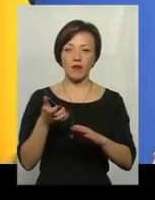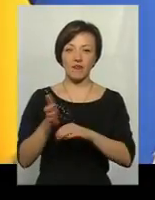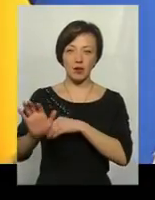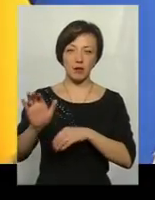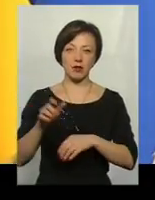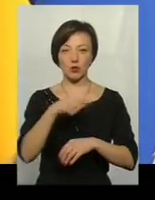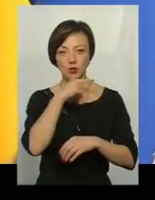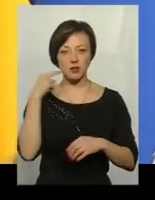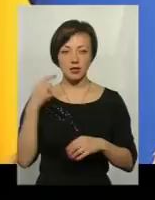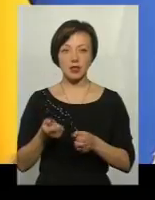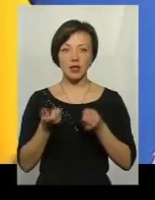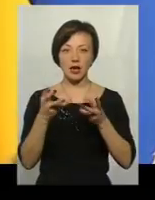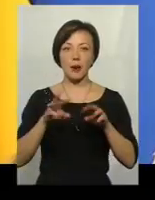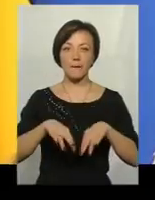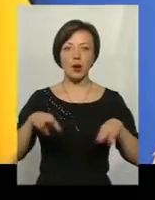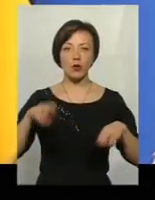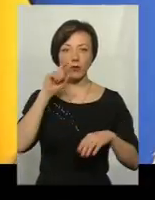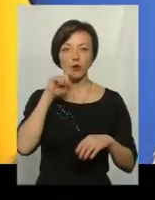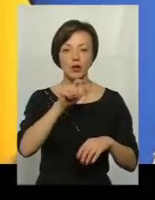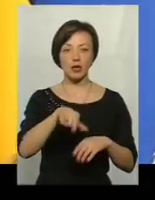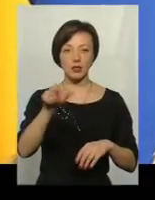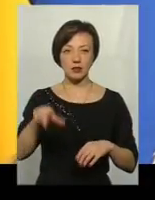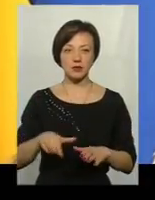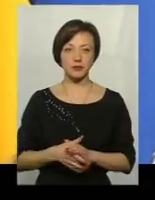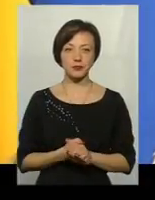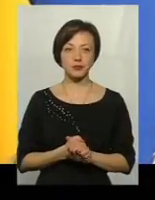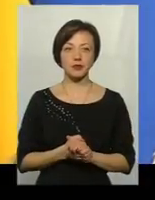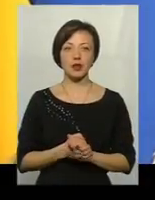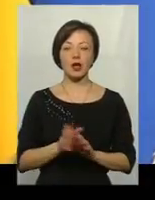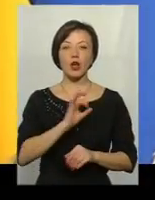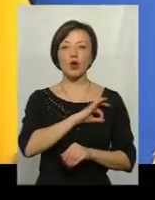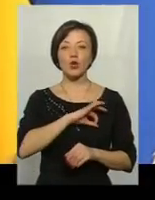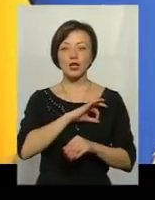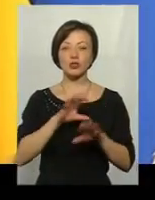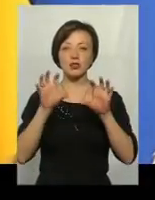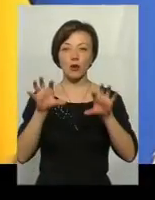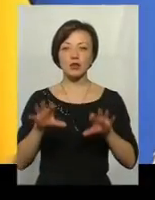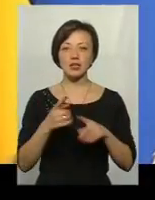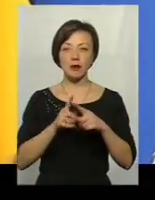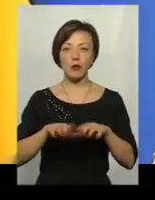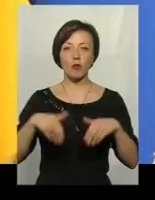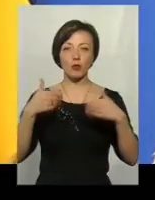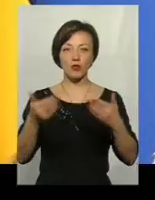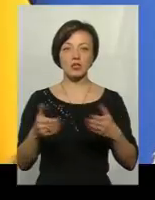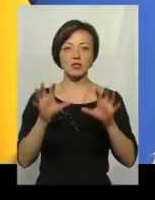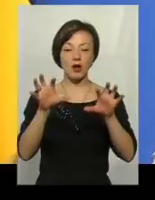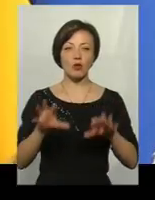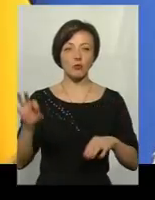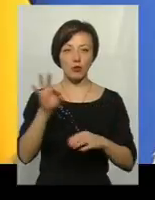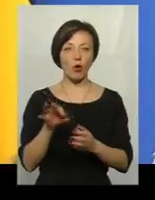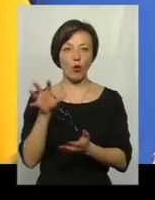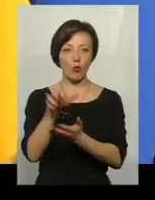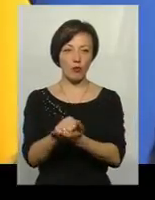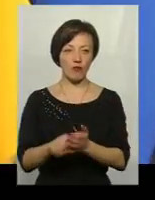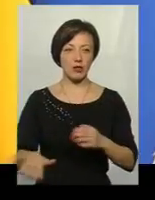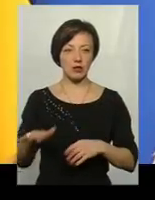Росії кілька мільйонів українців. Юридично легалізувати це пропонується законом про окуповані